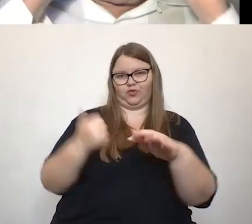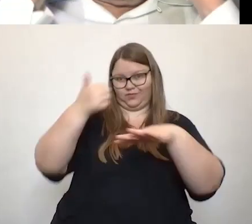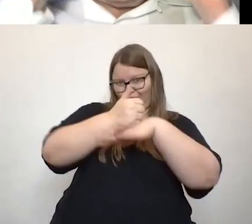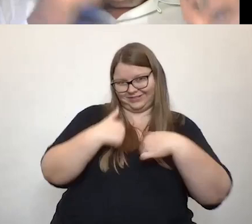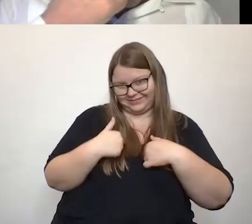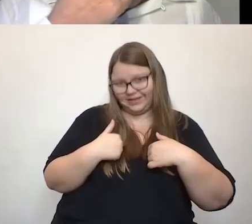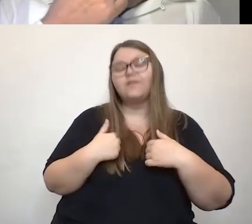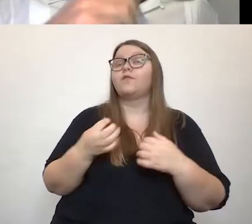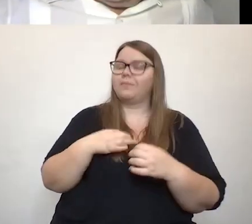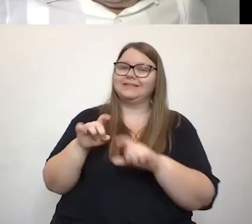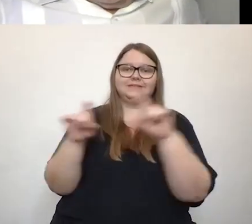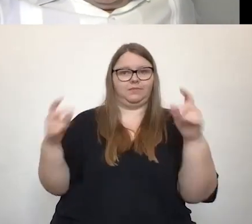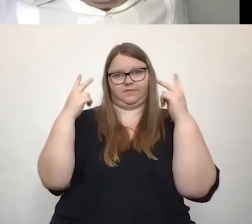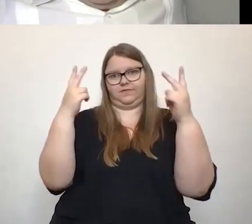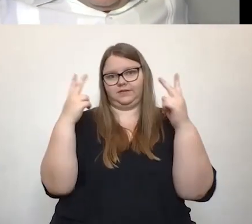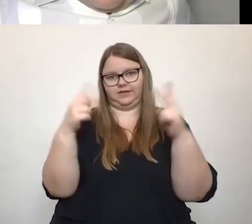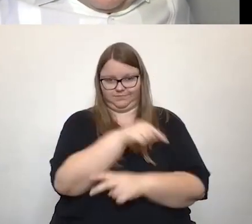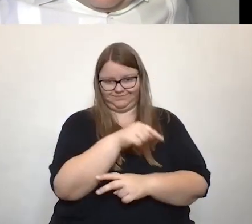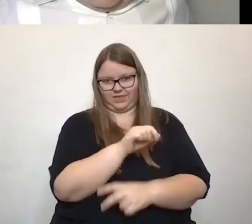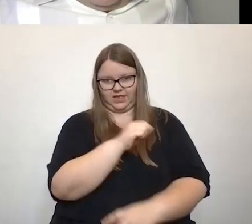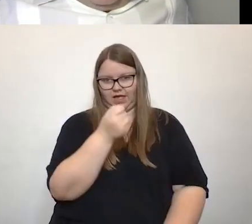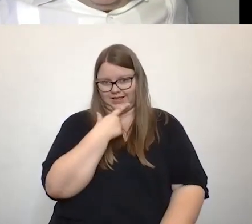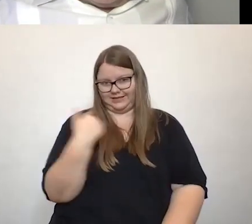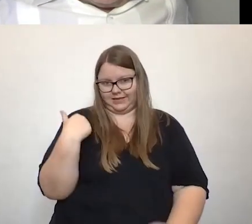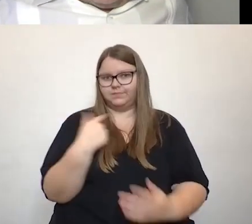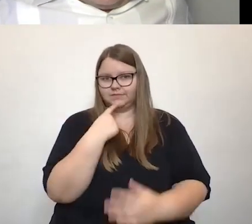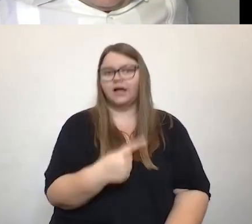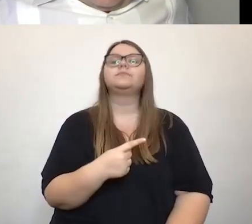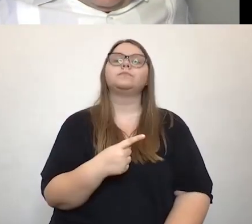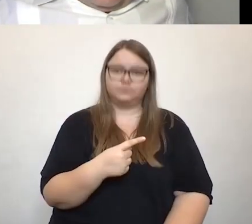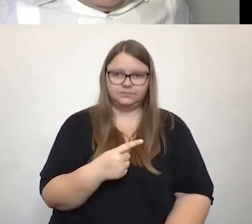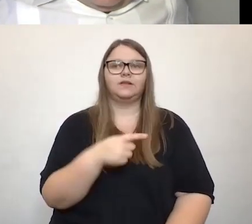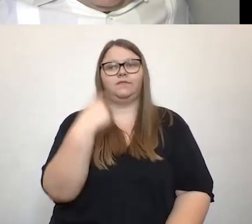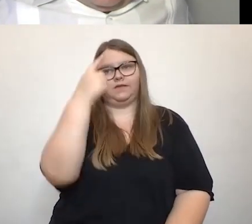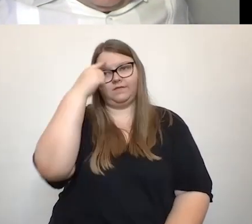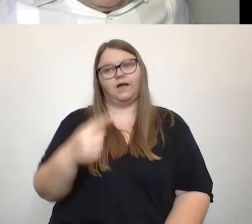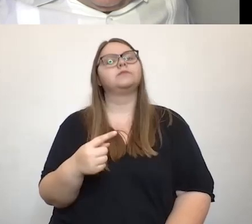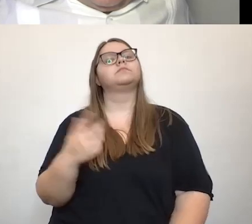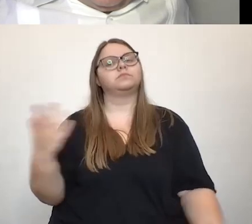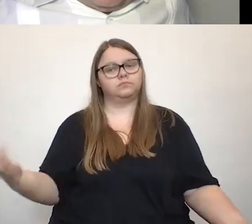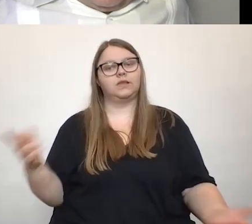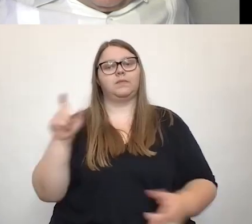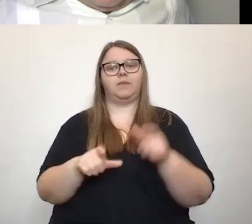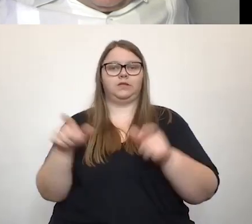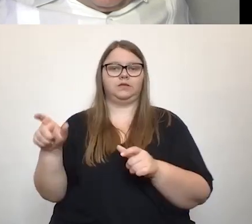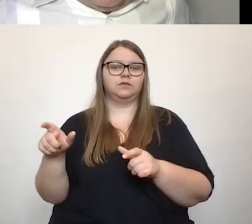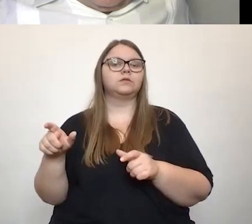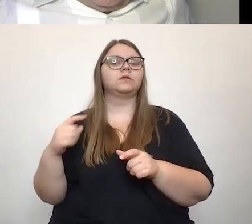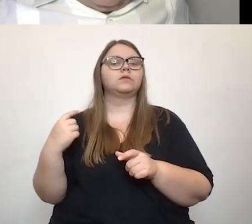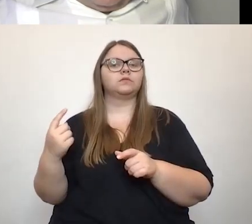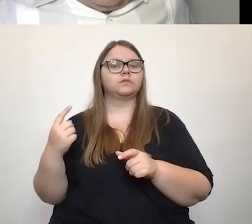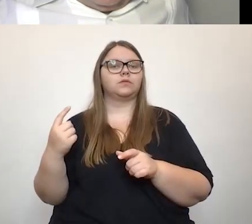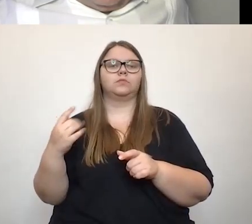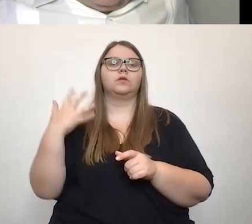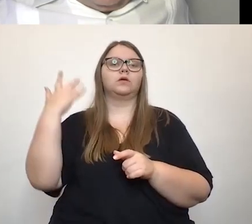super zentrales Thema, was Andreas eben angesprochen hat und wir wissen natürlich alle, dass Menschen mit, dass die Wahrscheinlichkeit der